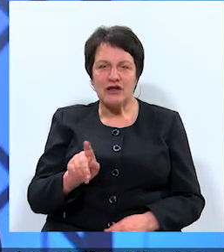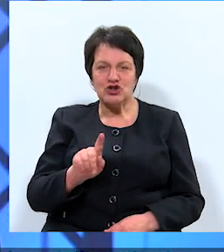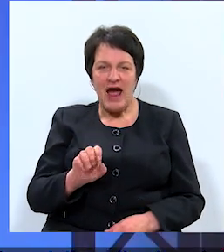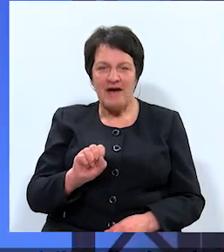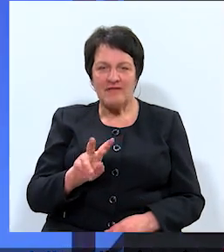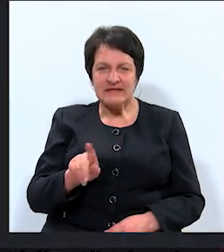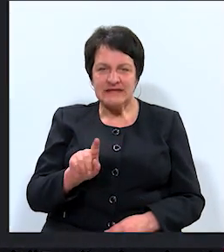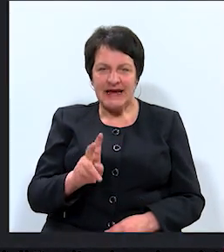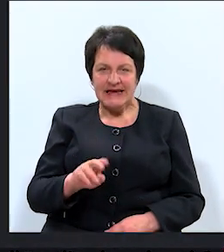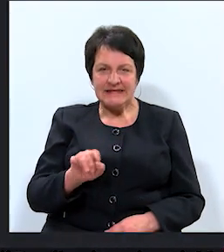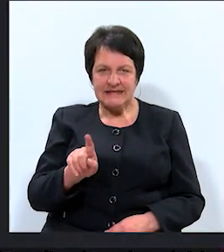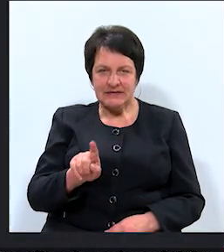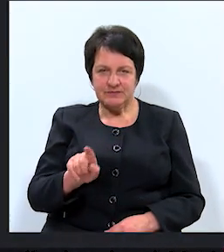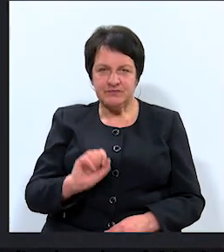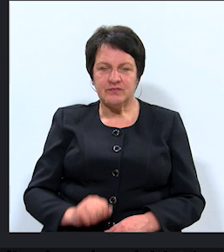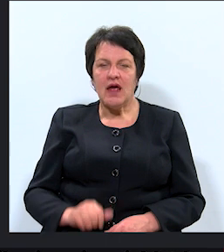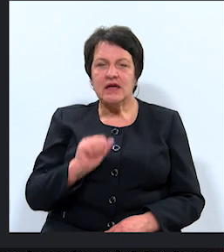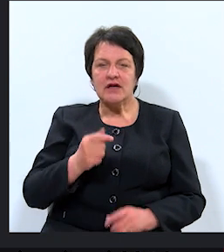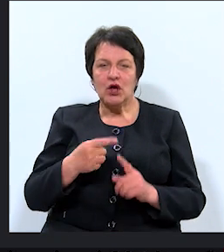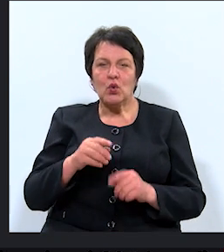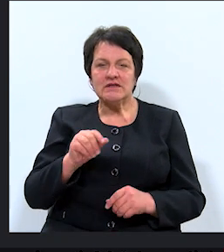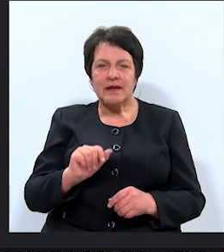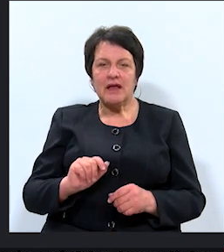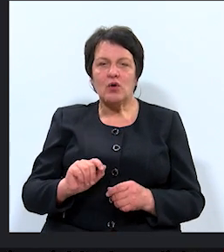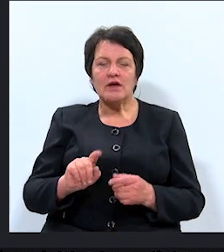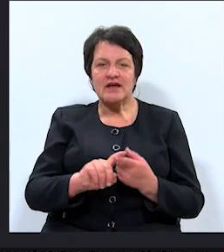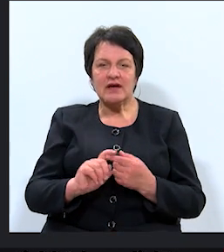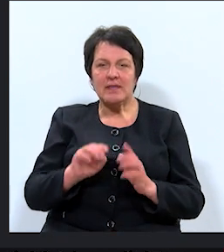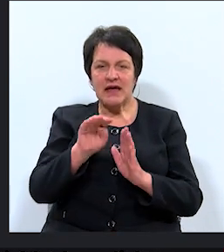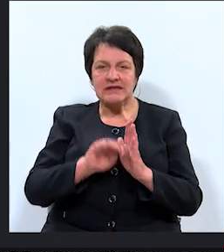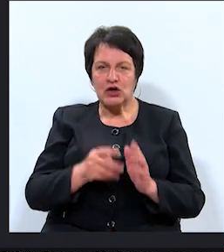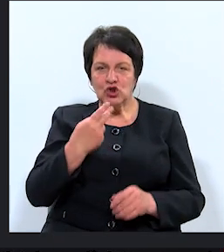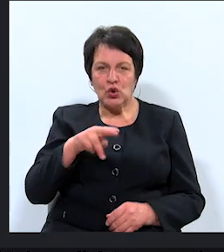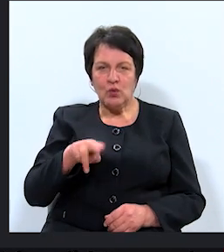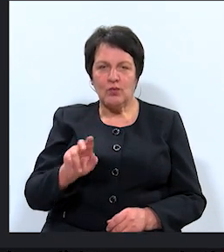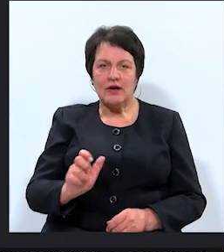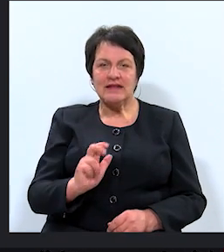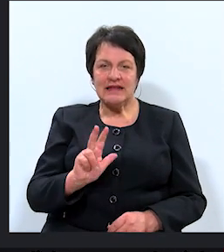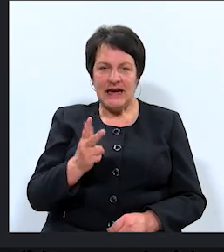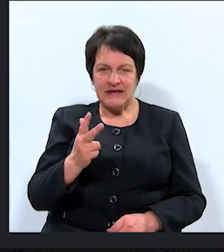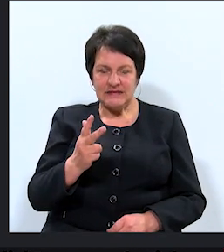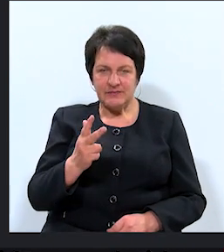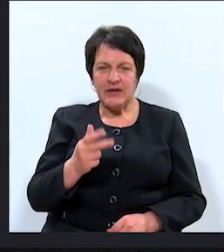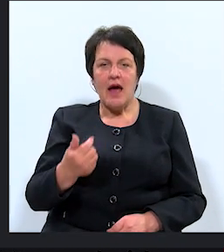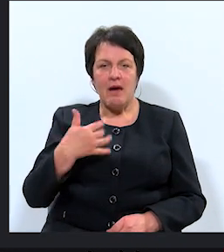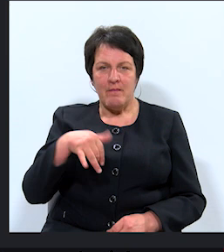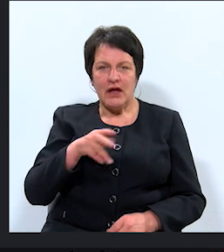Labvakar. Zaļo un Zemnieku savienības araksts nr. 3. Mēs solām